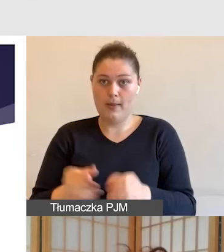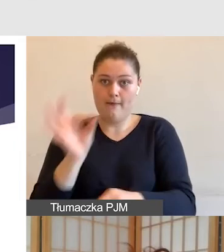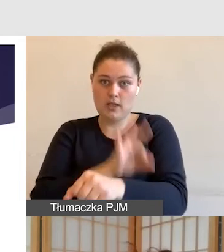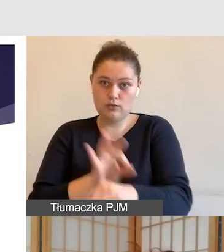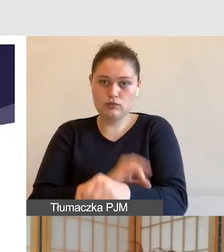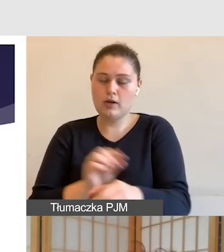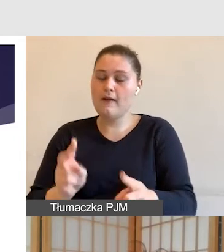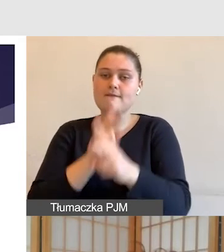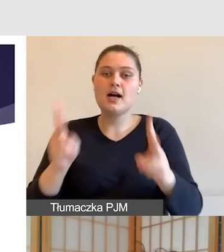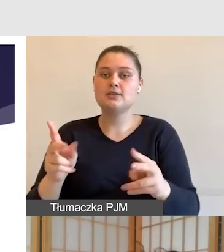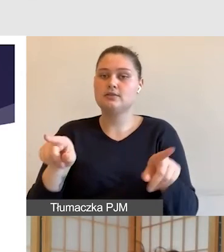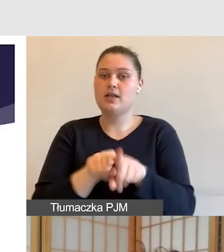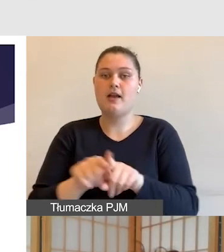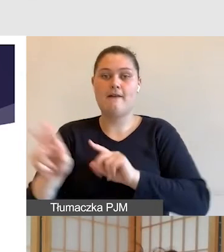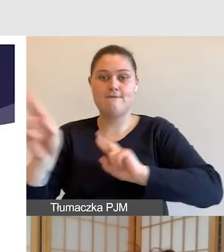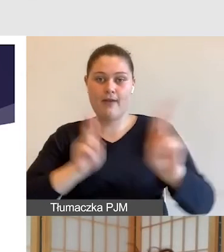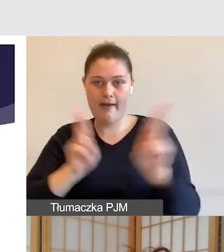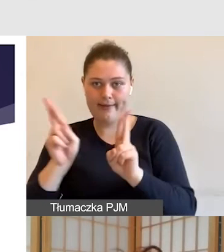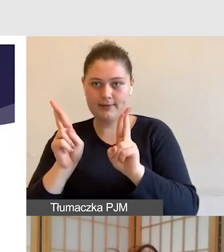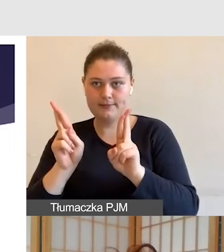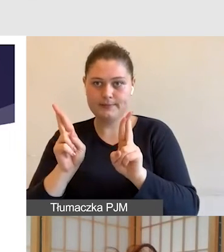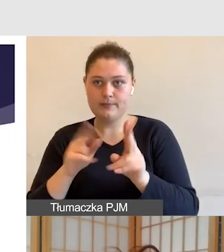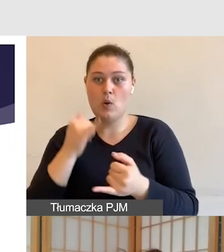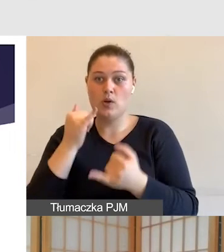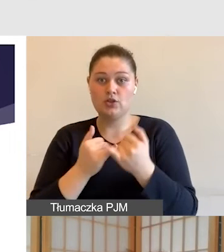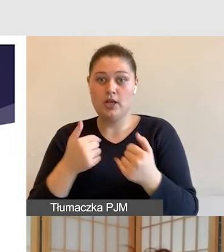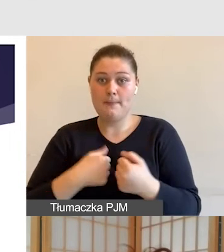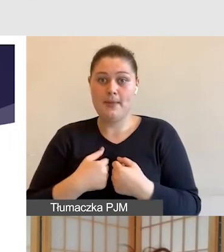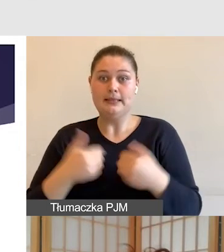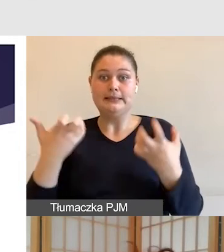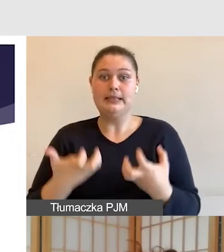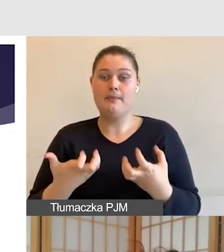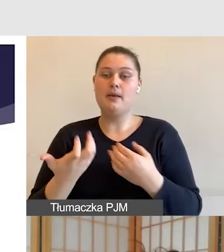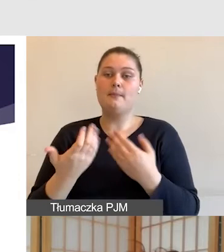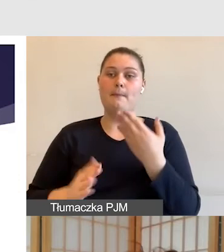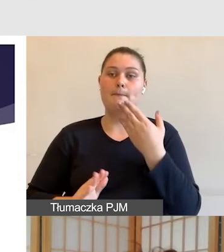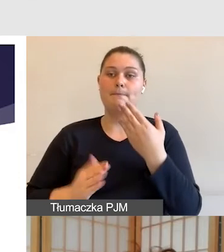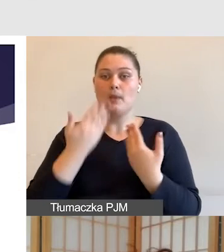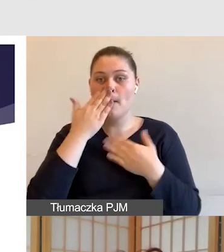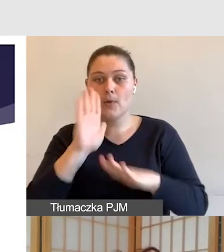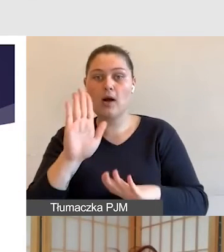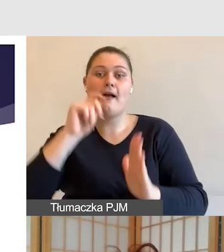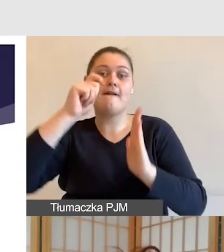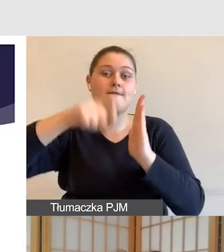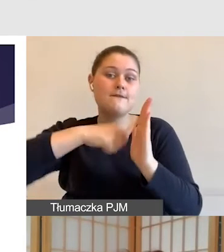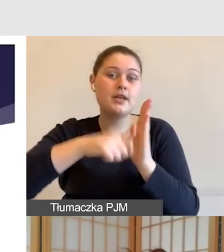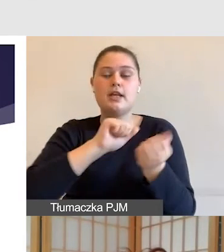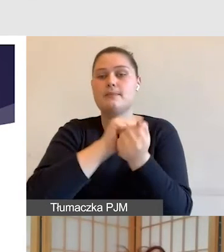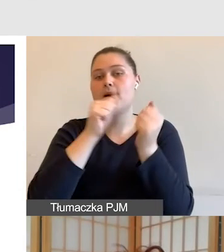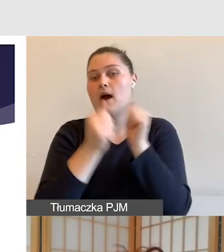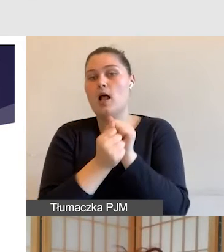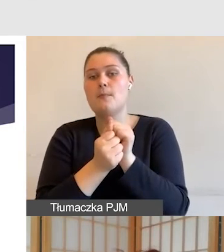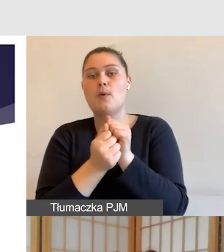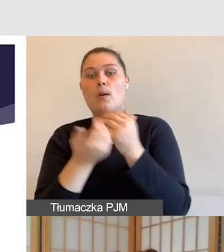Przede wszystkim, jeżeli chcemy na przykład zaprezentować jakiś krótki film, albo jest to warsztat, gdzie będziemy prezentować pracę z